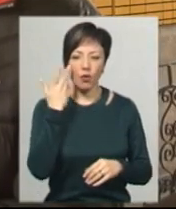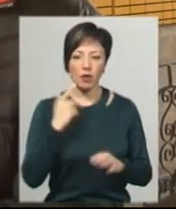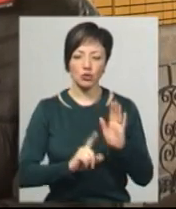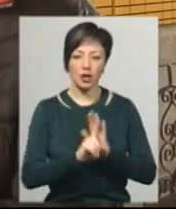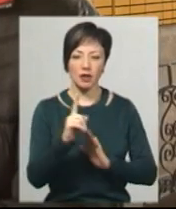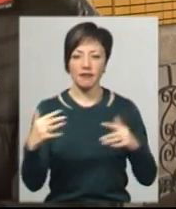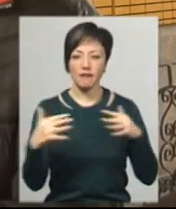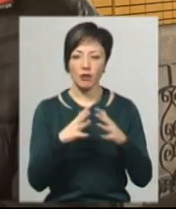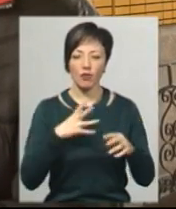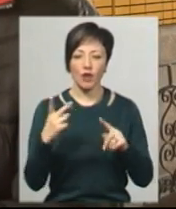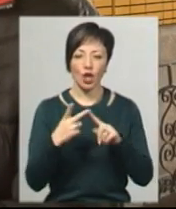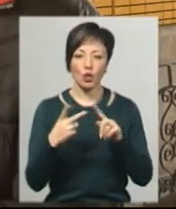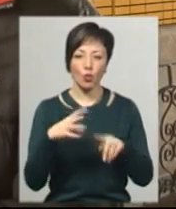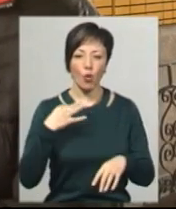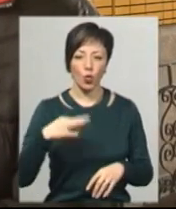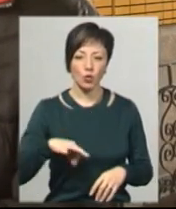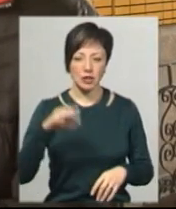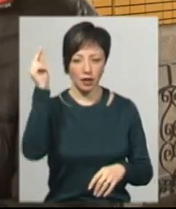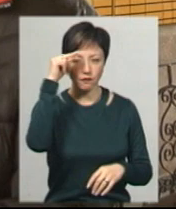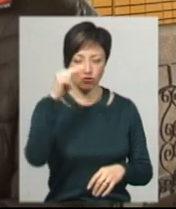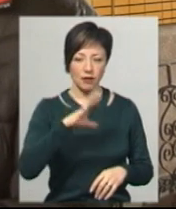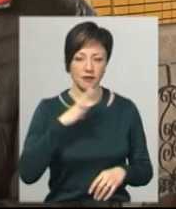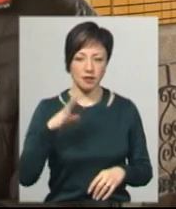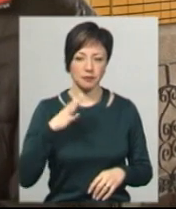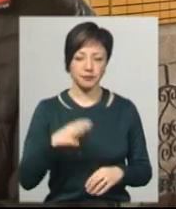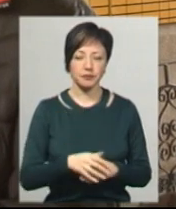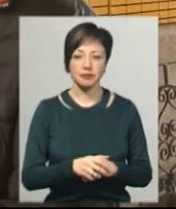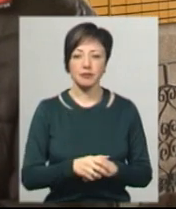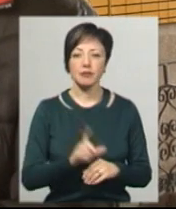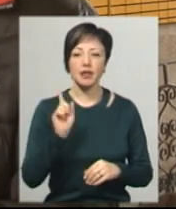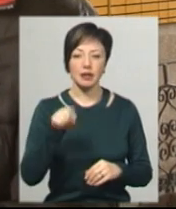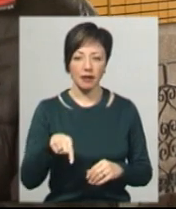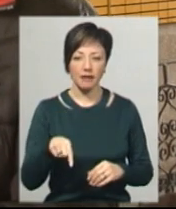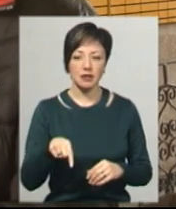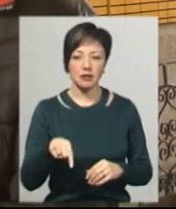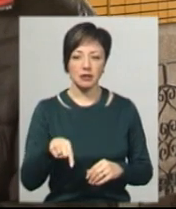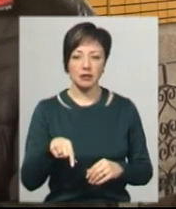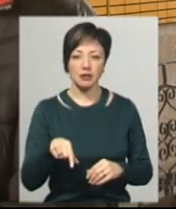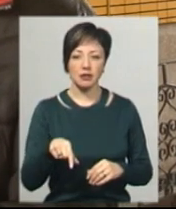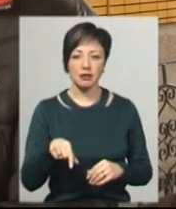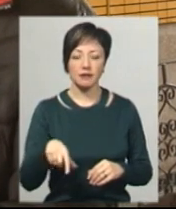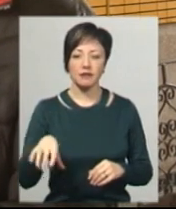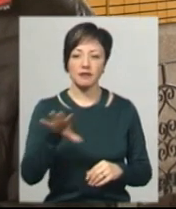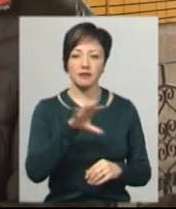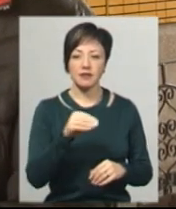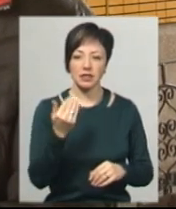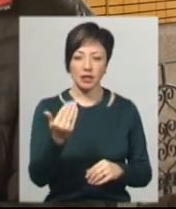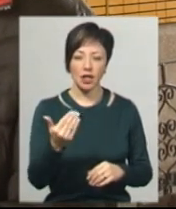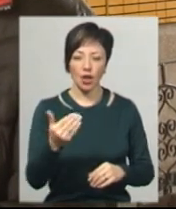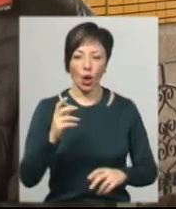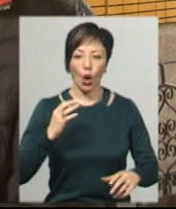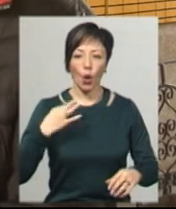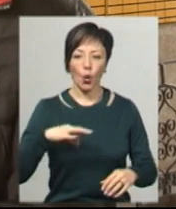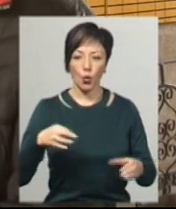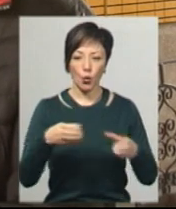був на другому курсі навчався. І навіть всі їхні курси, вони